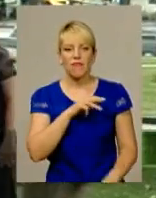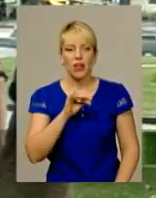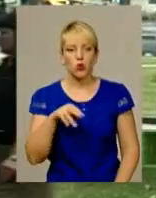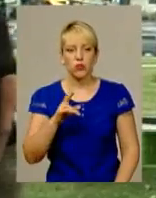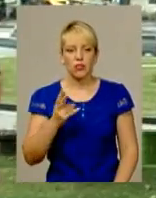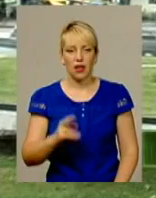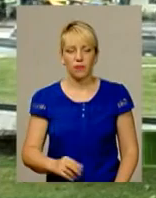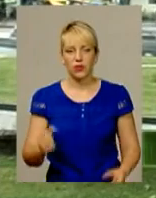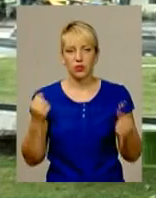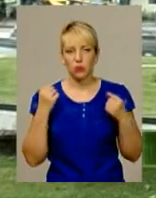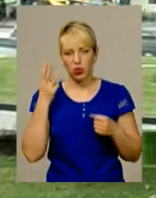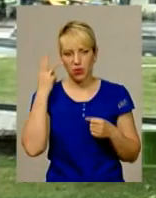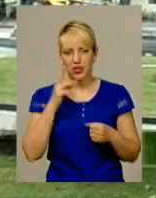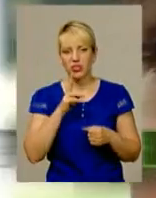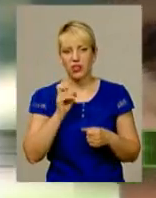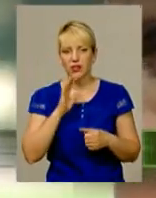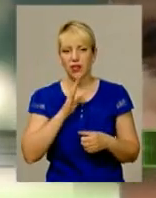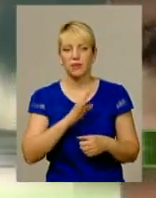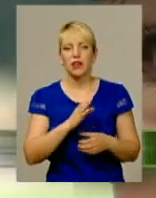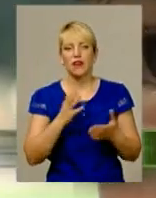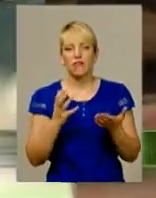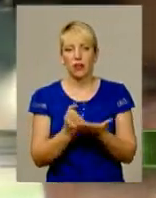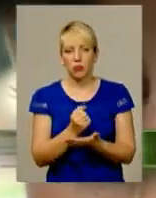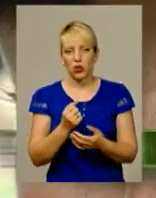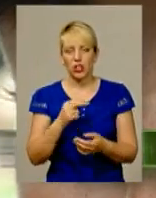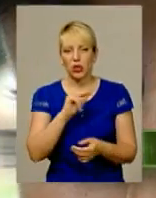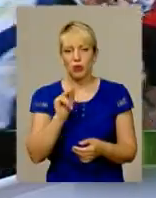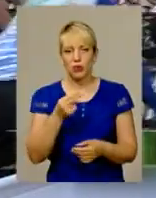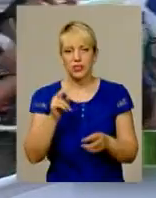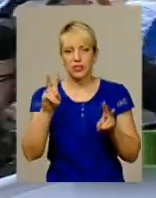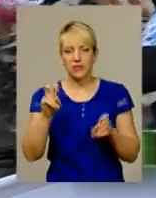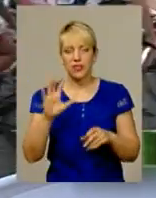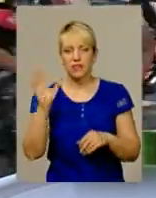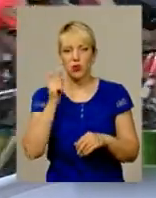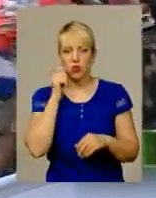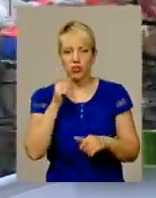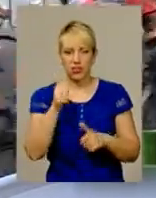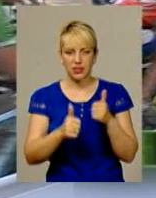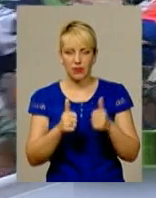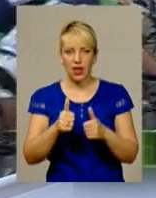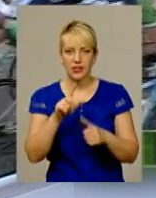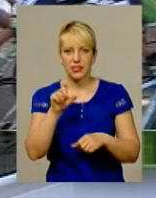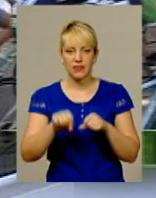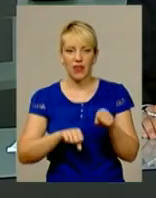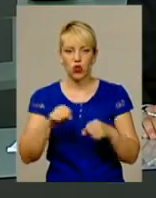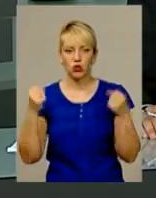Спорт. Хмельничанка Дариня Беляк виборола чемпіонське звання на всеукраїнських змаганнях з велоспорту.